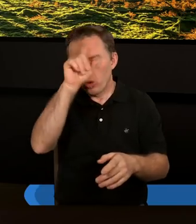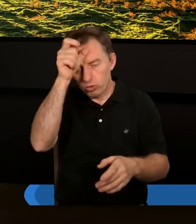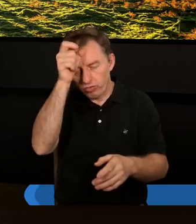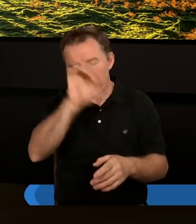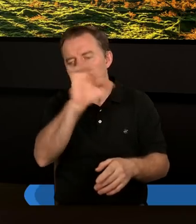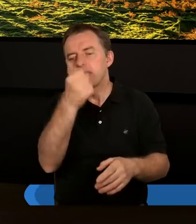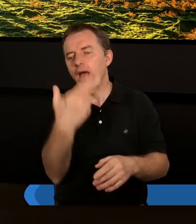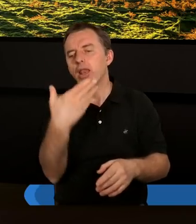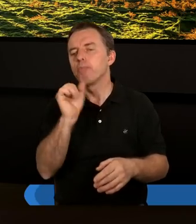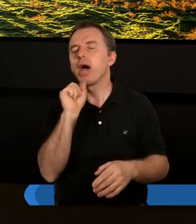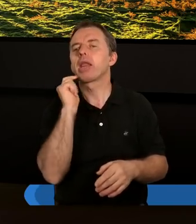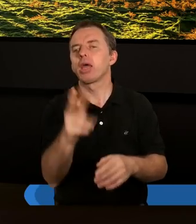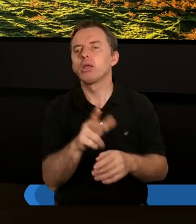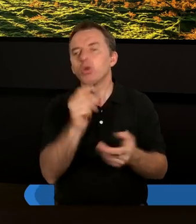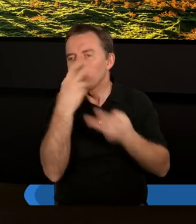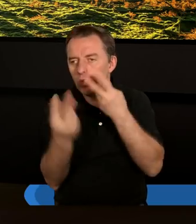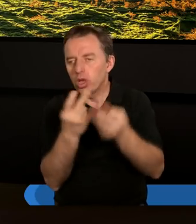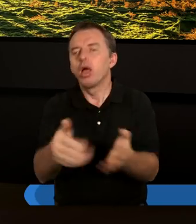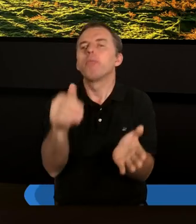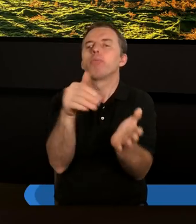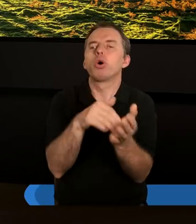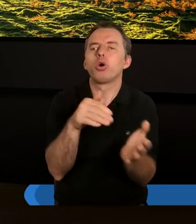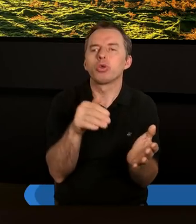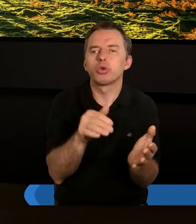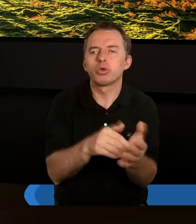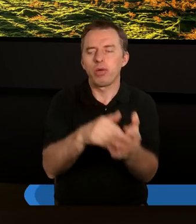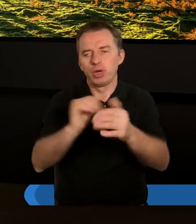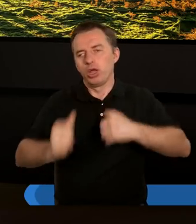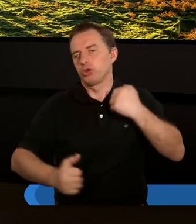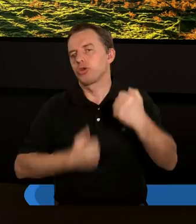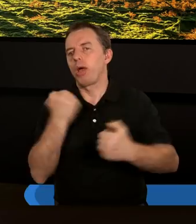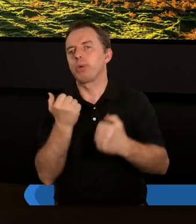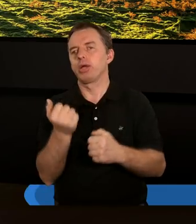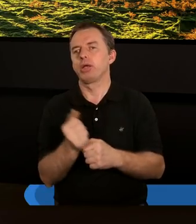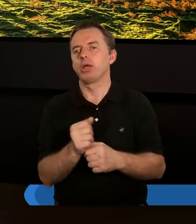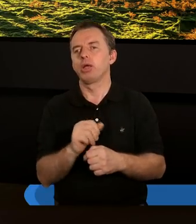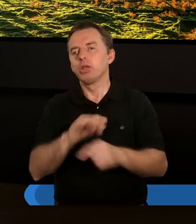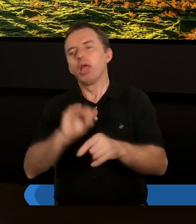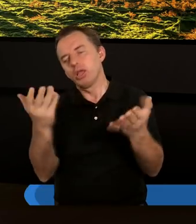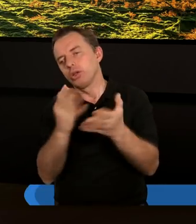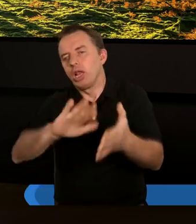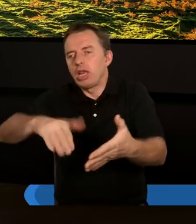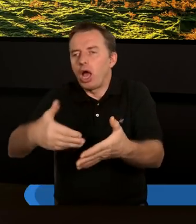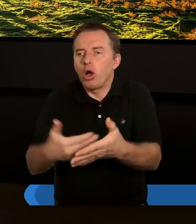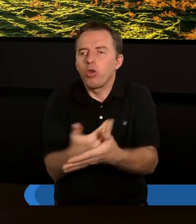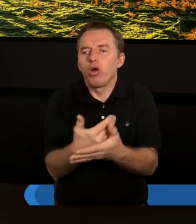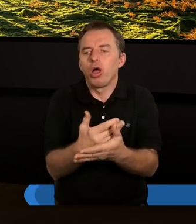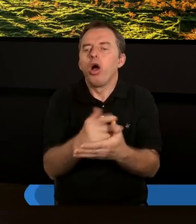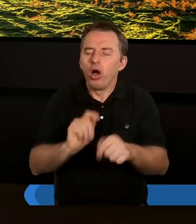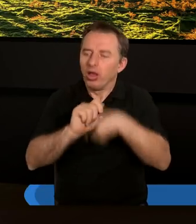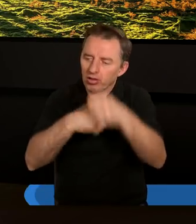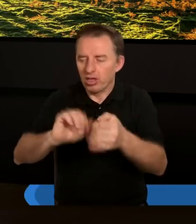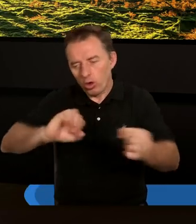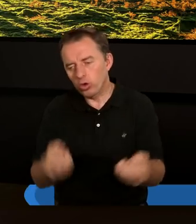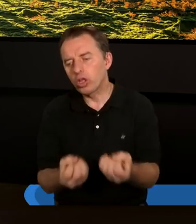bo tego przede wszystkim szukamy, co jest potrzebne, żeby gdzieś na nowo pewne więzi